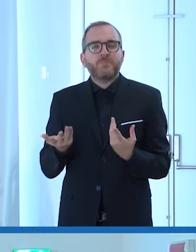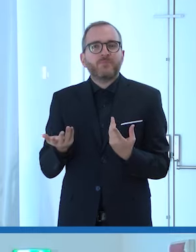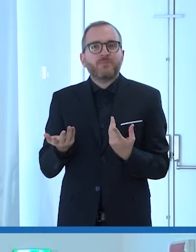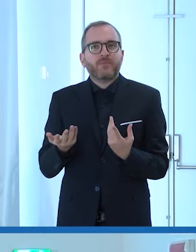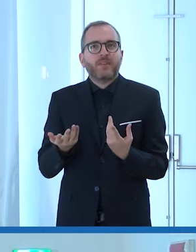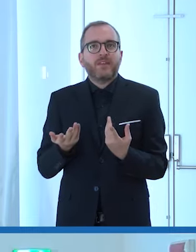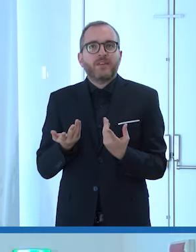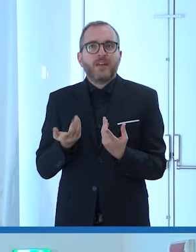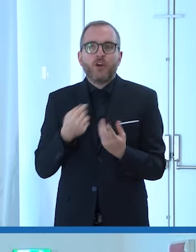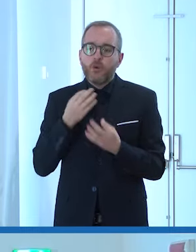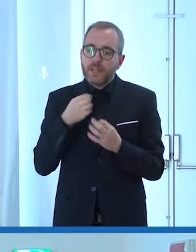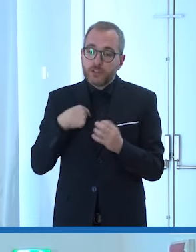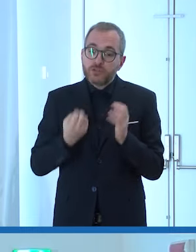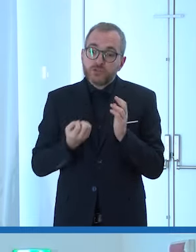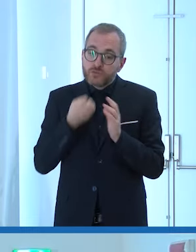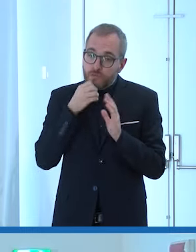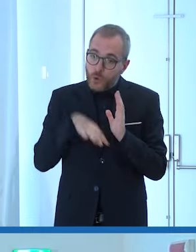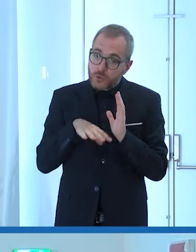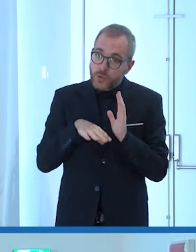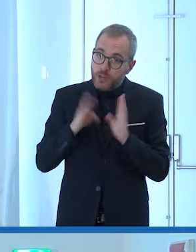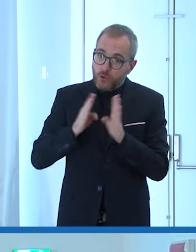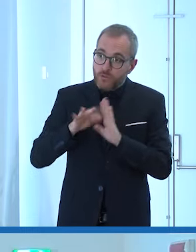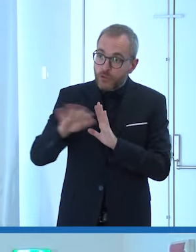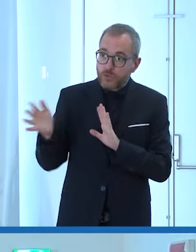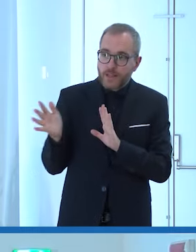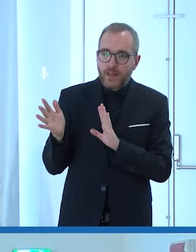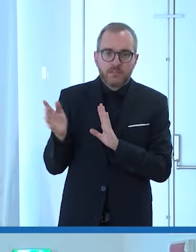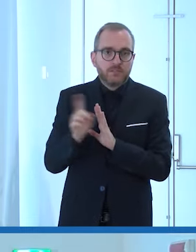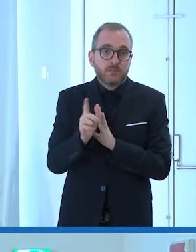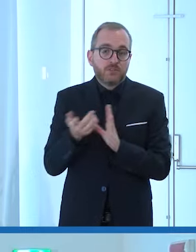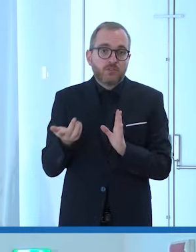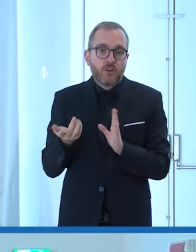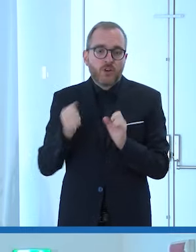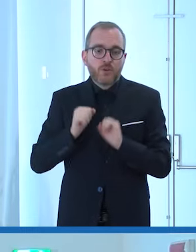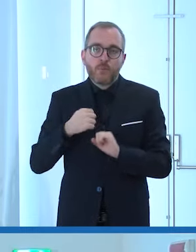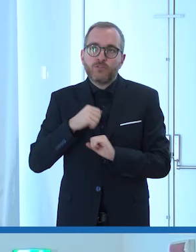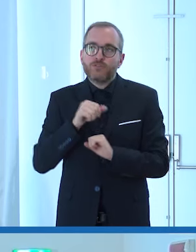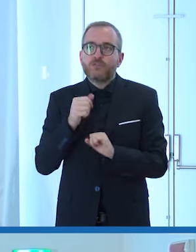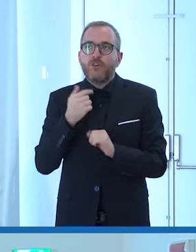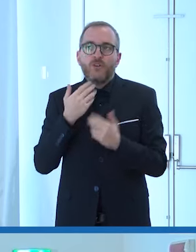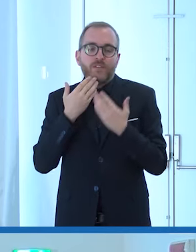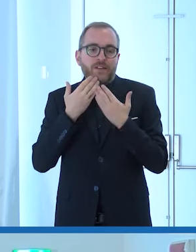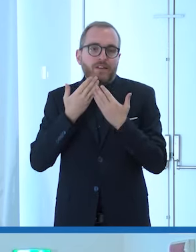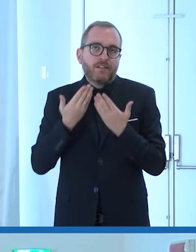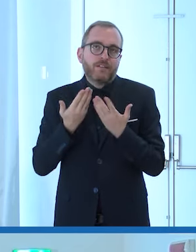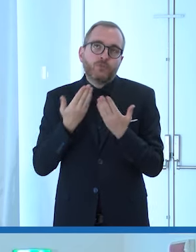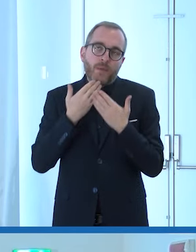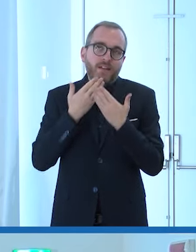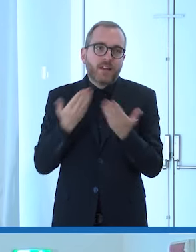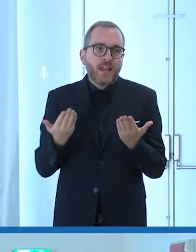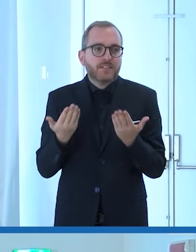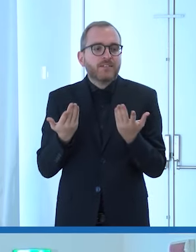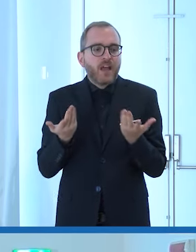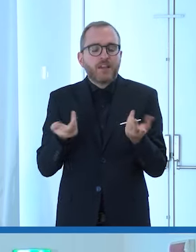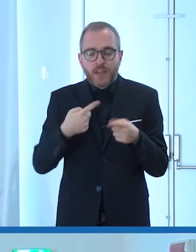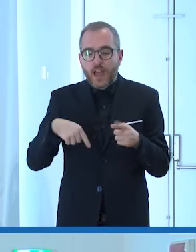essere più sfortunati degli altri io posso solo ringraziare il fatto di di essere